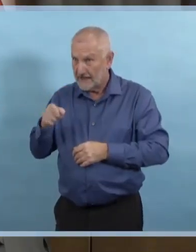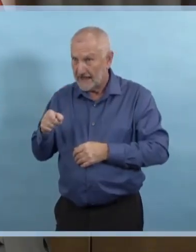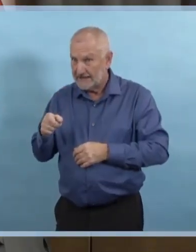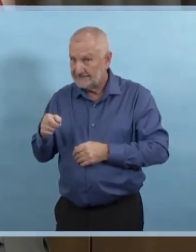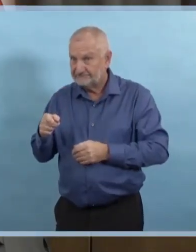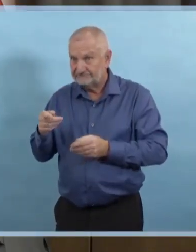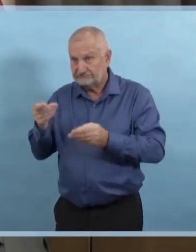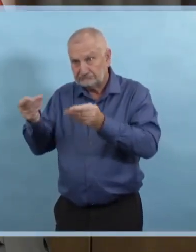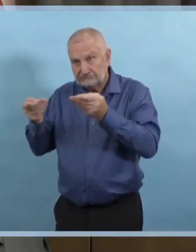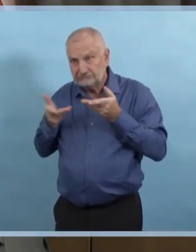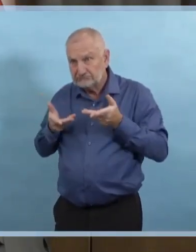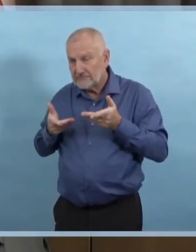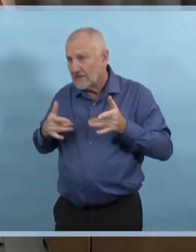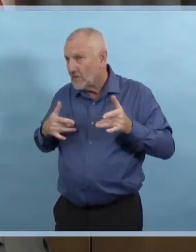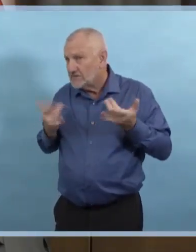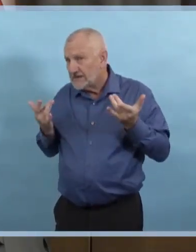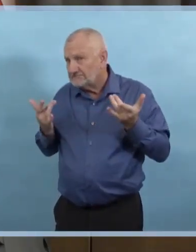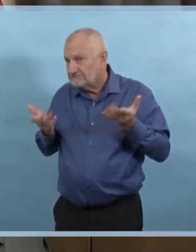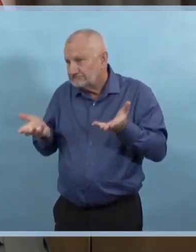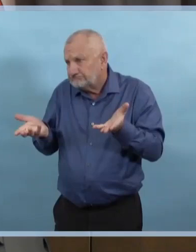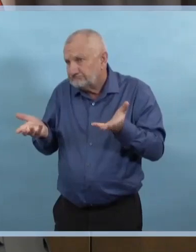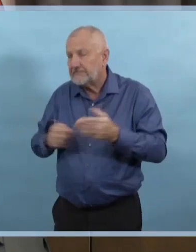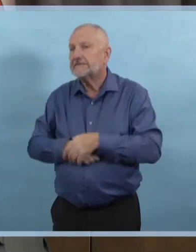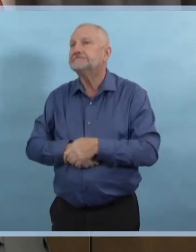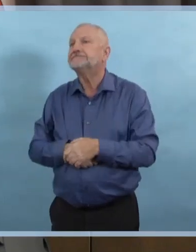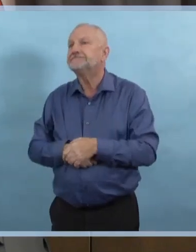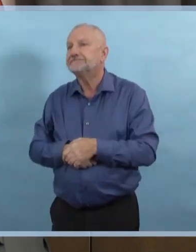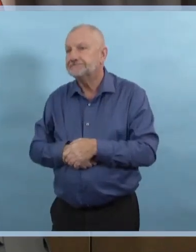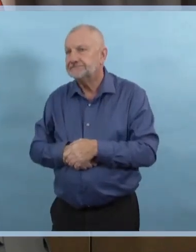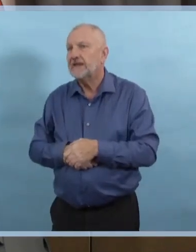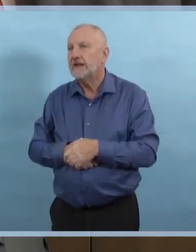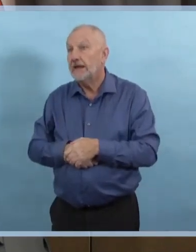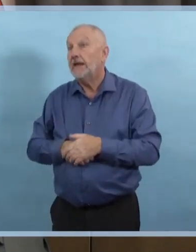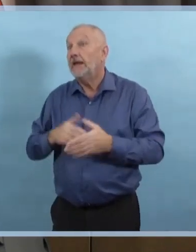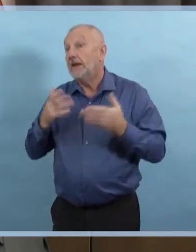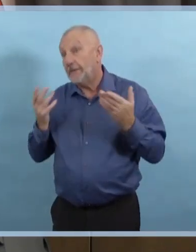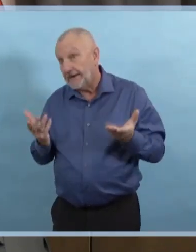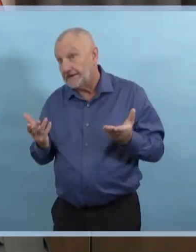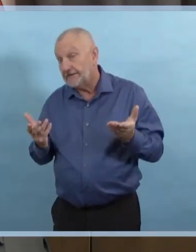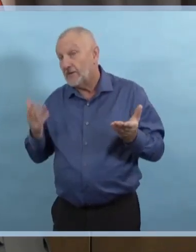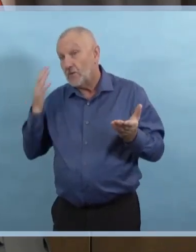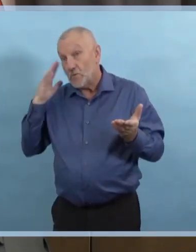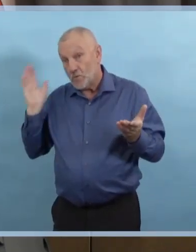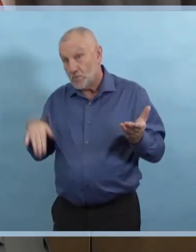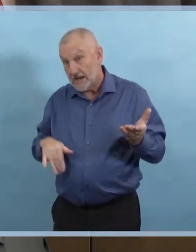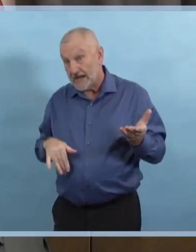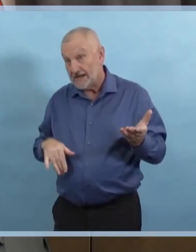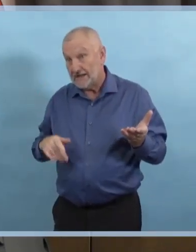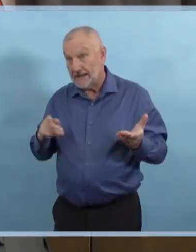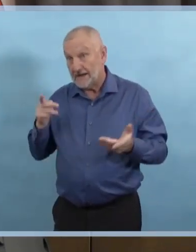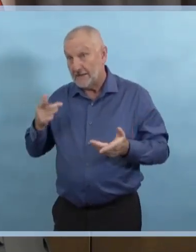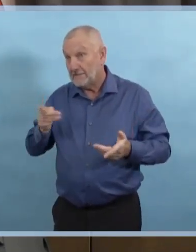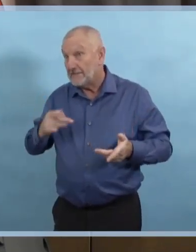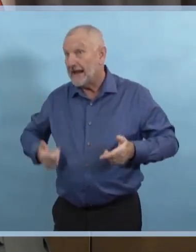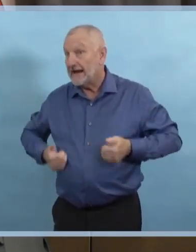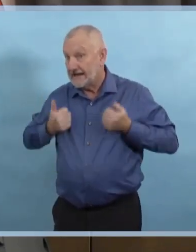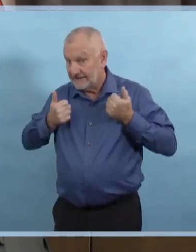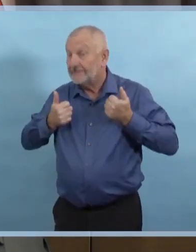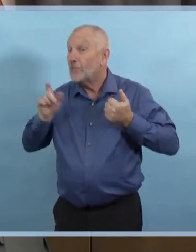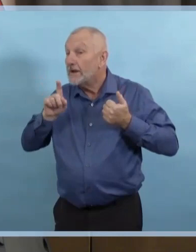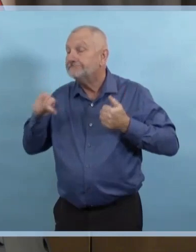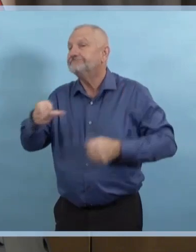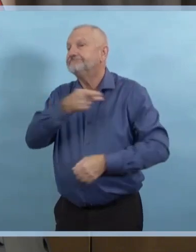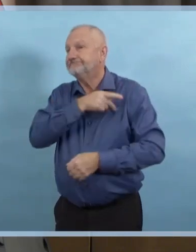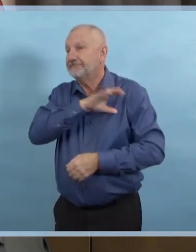Nous savons depuis le début que les personnes qui sont dans les foyers de soins personnels sont notre population la plus vulnérable. Nous avons mis en place des restrictions